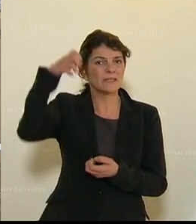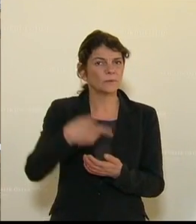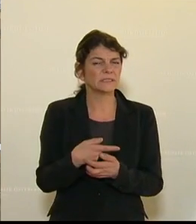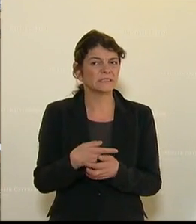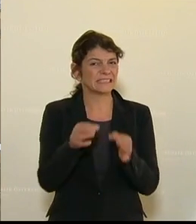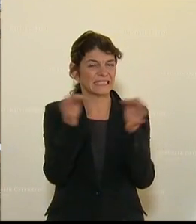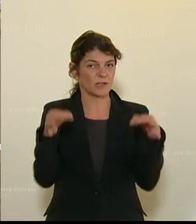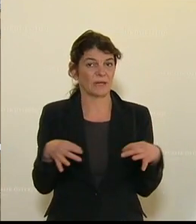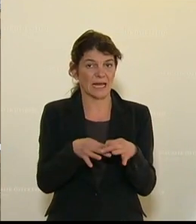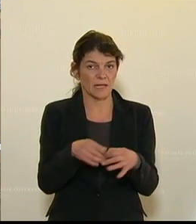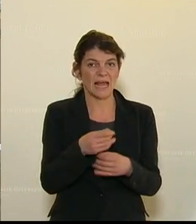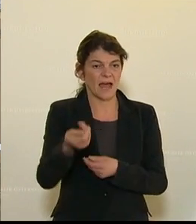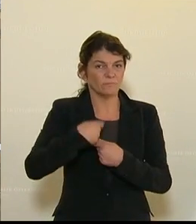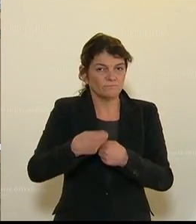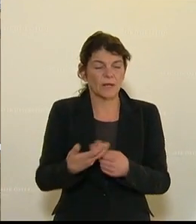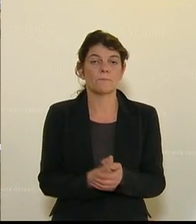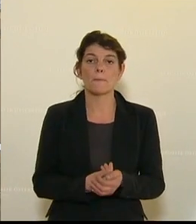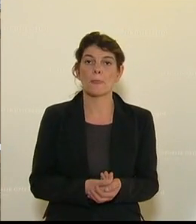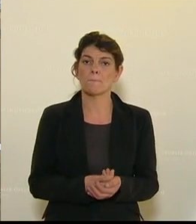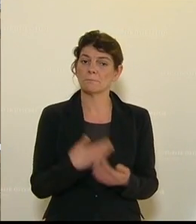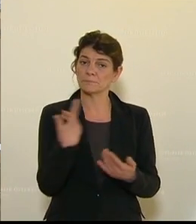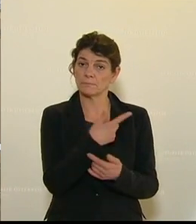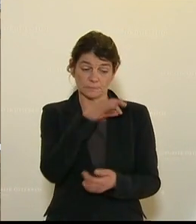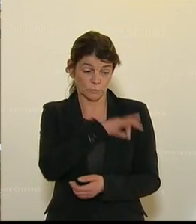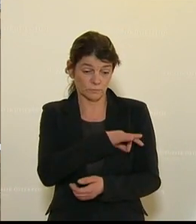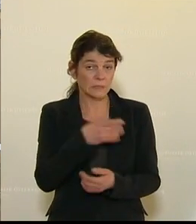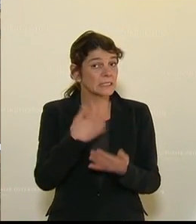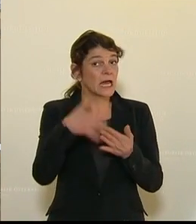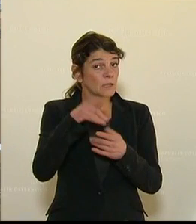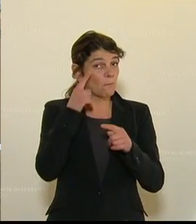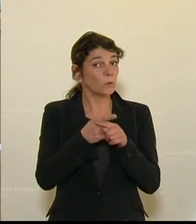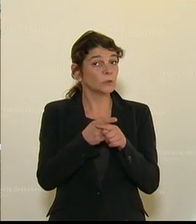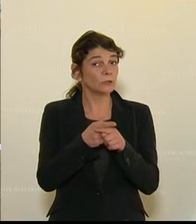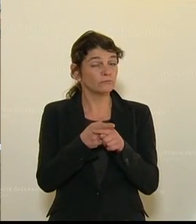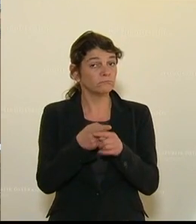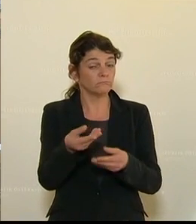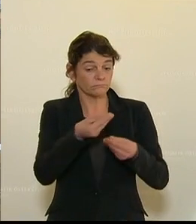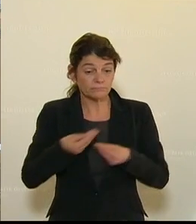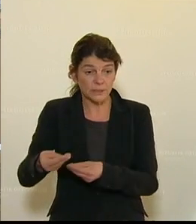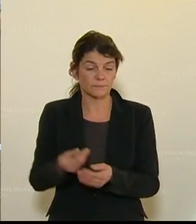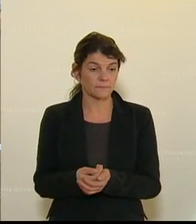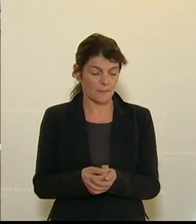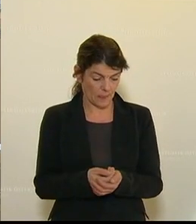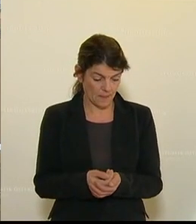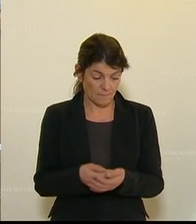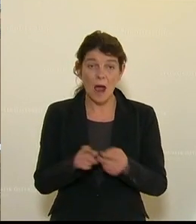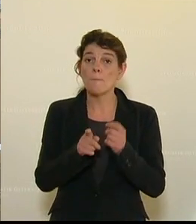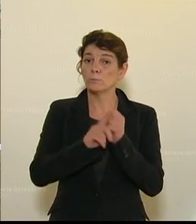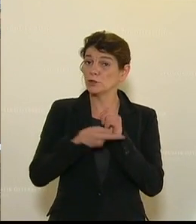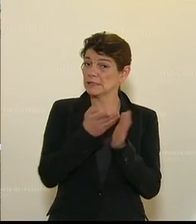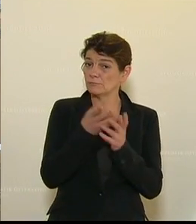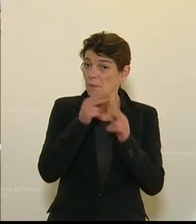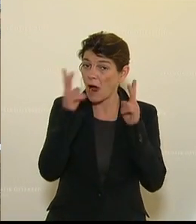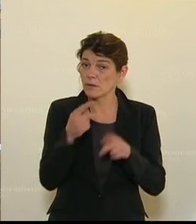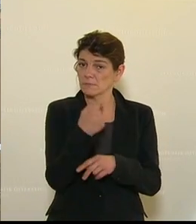Emissionszertifikatehandel, wo Sie Erlöse sehr, sehr positiv ansetzen, wo aber auch der Budget des Hauses sagt,